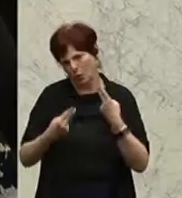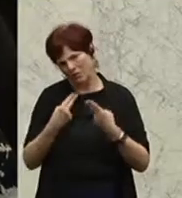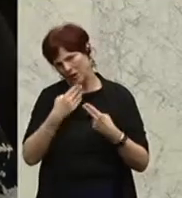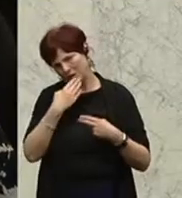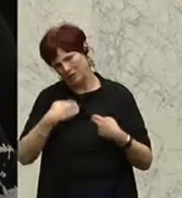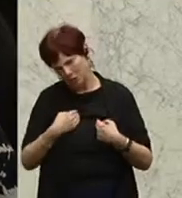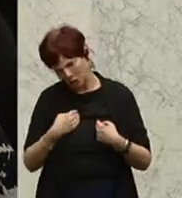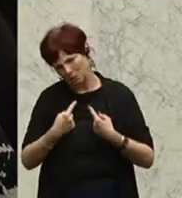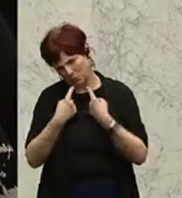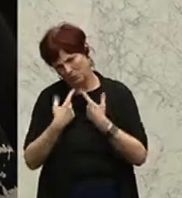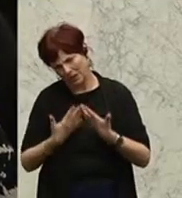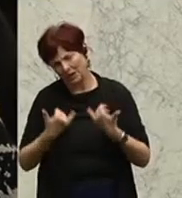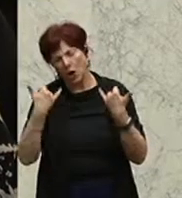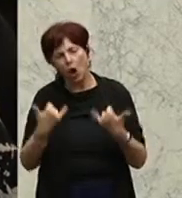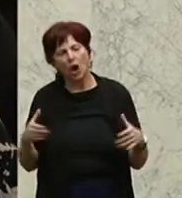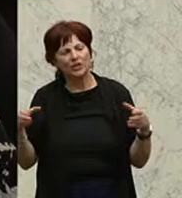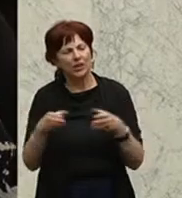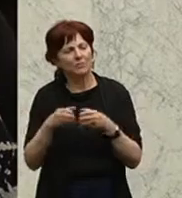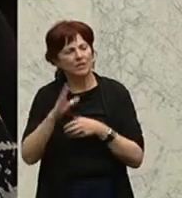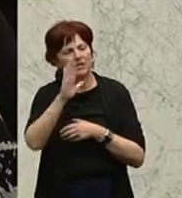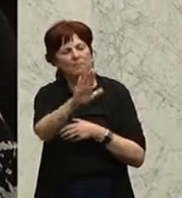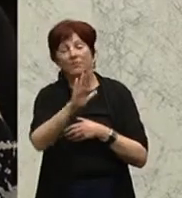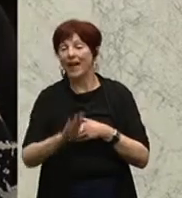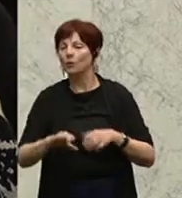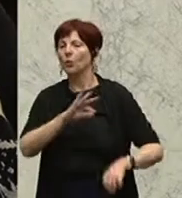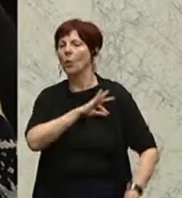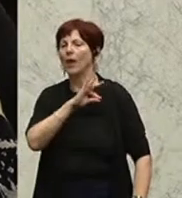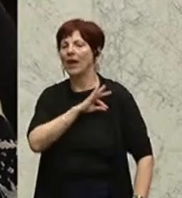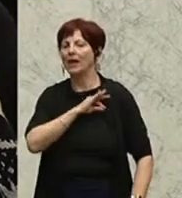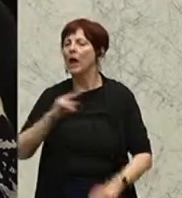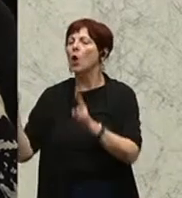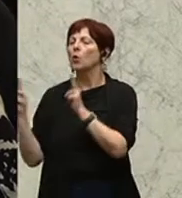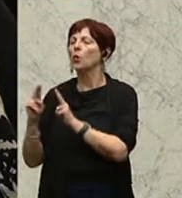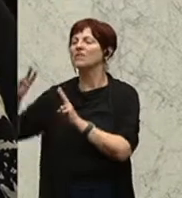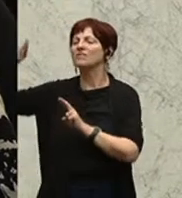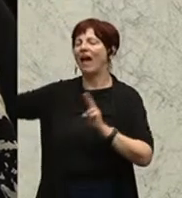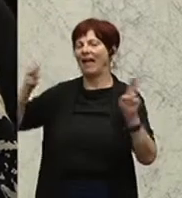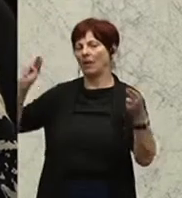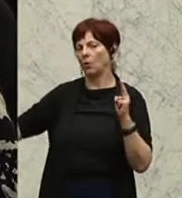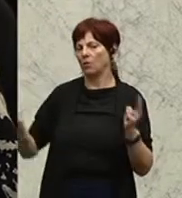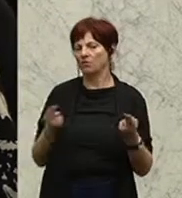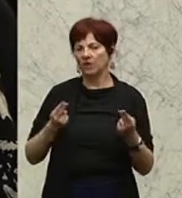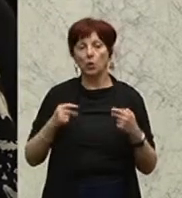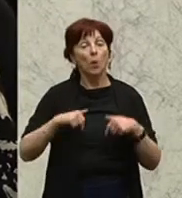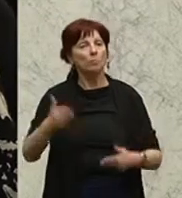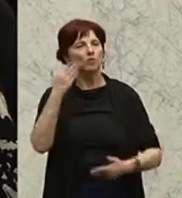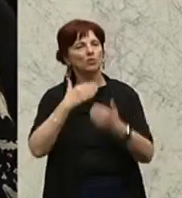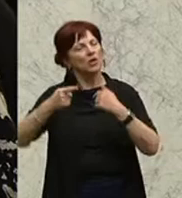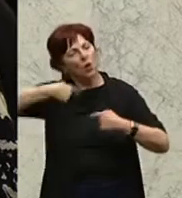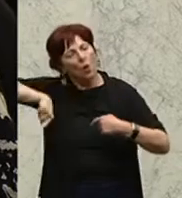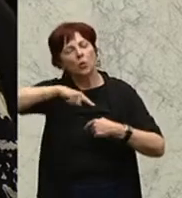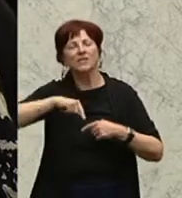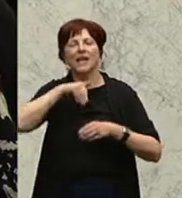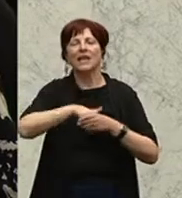die Sie heute gemeinsam mit Ihrem Kollegen Sebastian Kurz einberufen haben. Das muss man sich einmal vorstellen. Unsere Innenministerin und unser